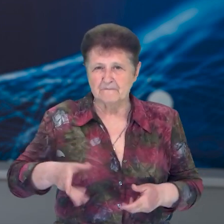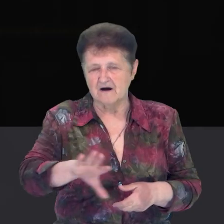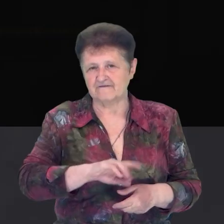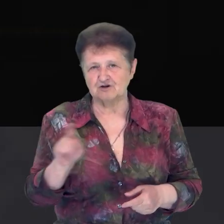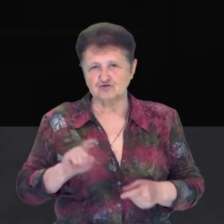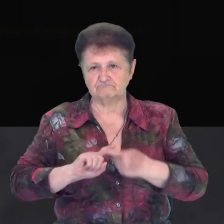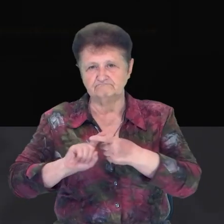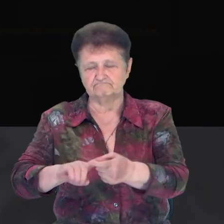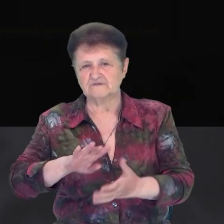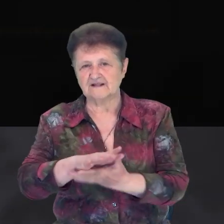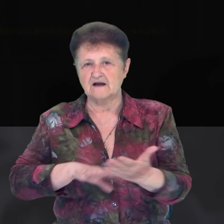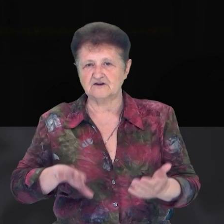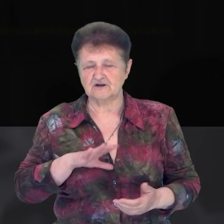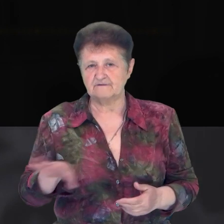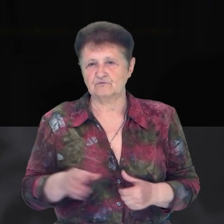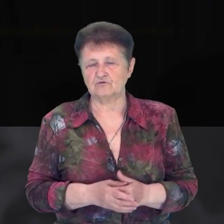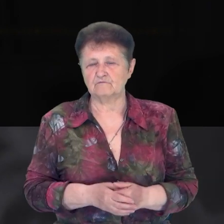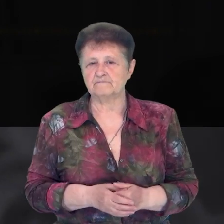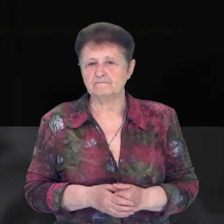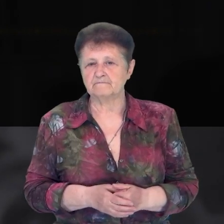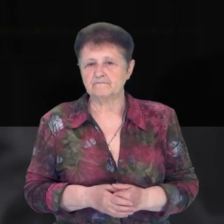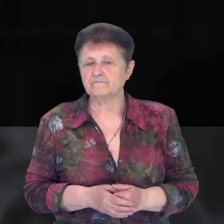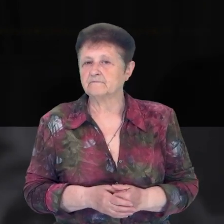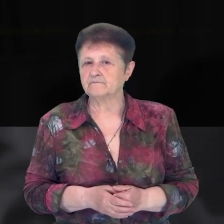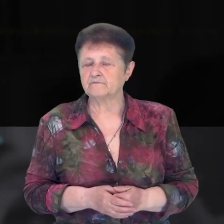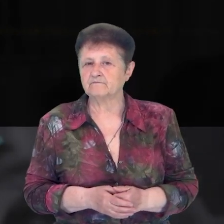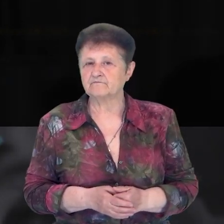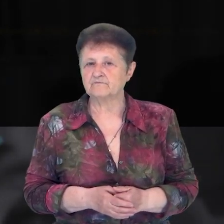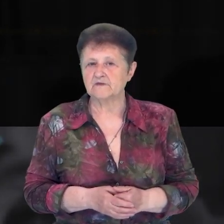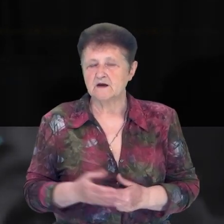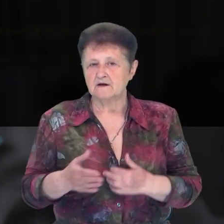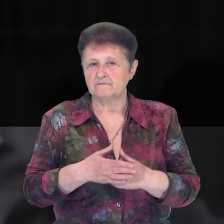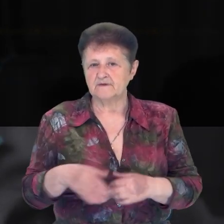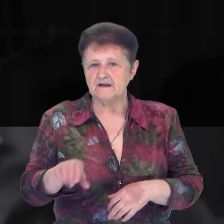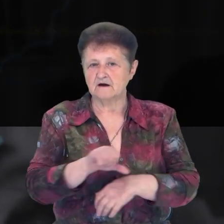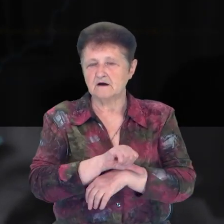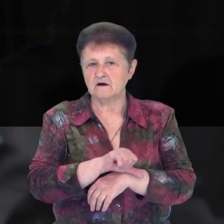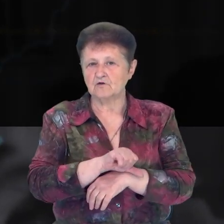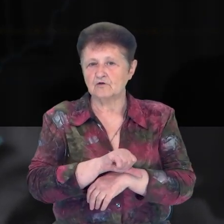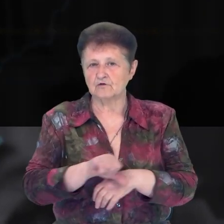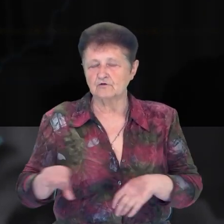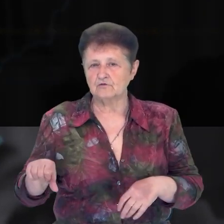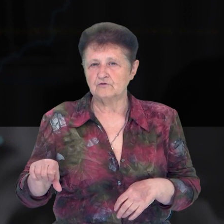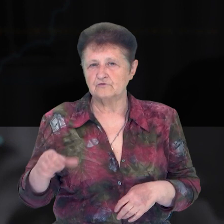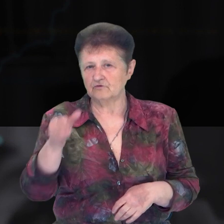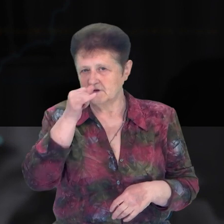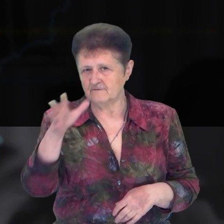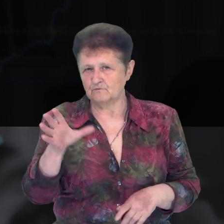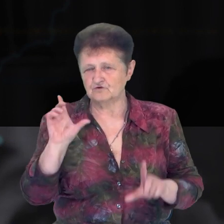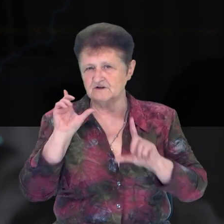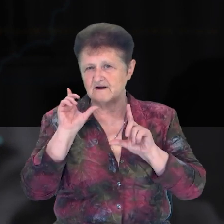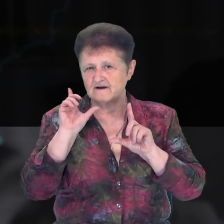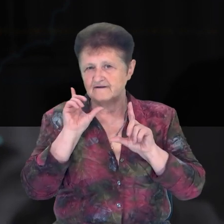пунктів. Вночі пройшов доч, і останні осередки, які були біля кордону, куди не могли доїхати ні